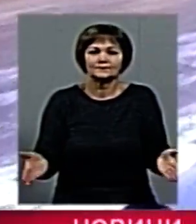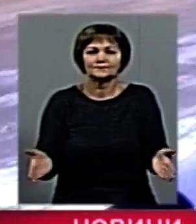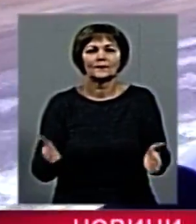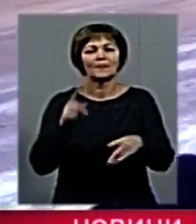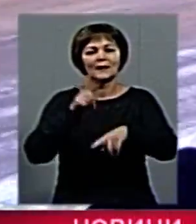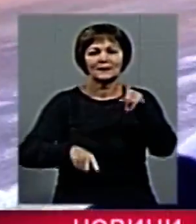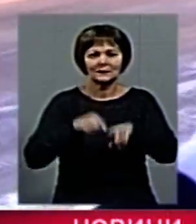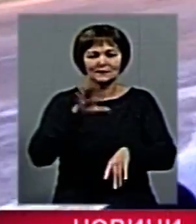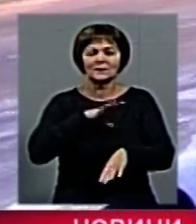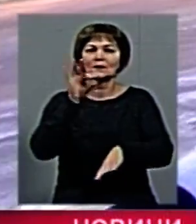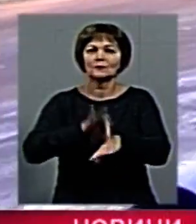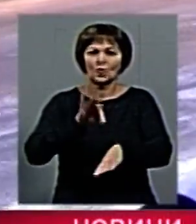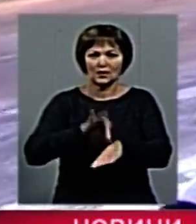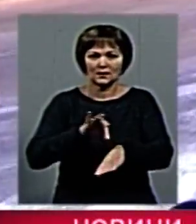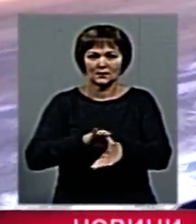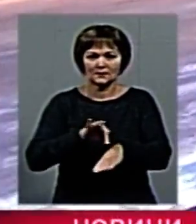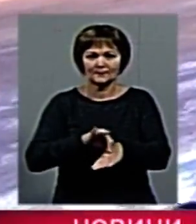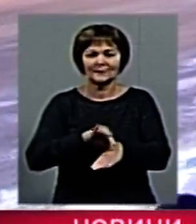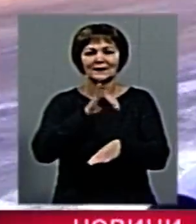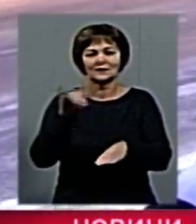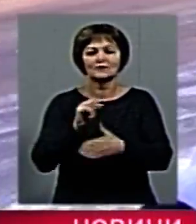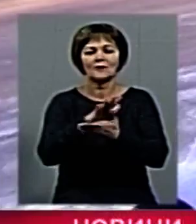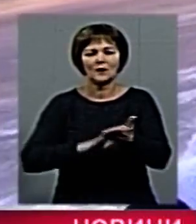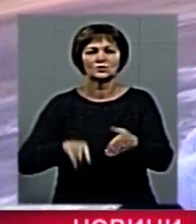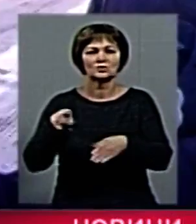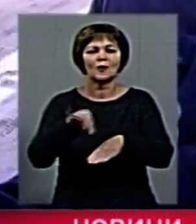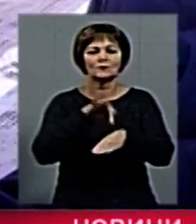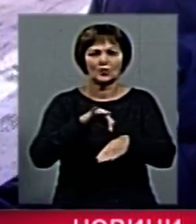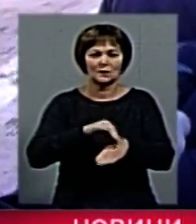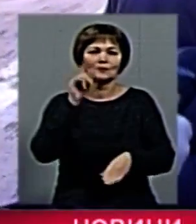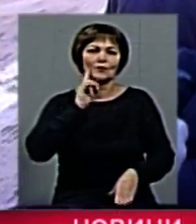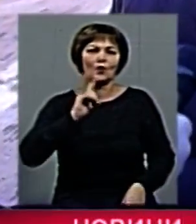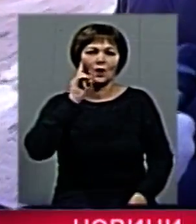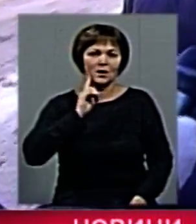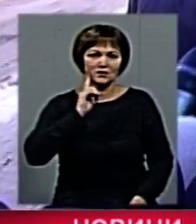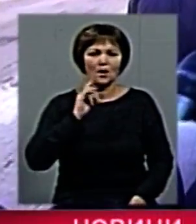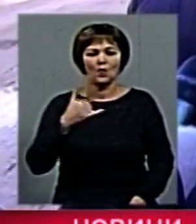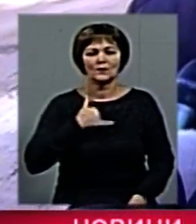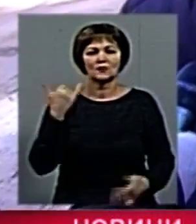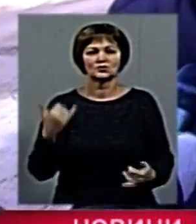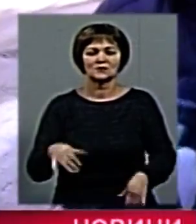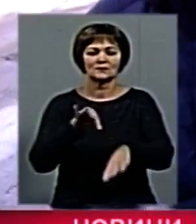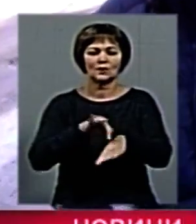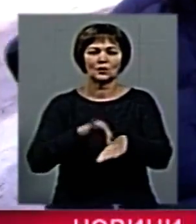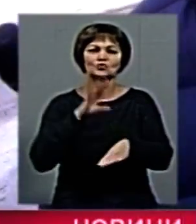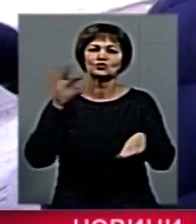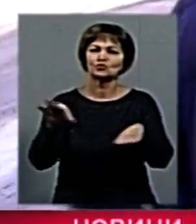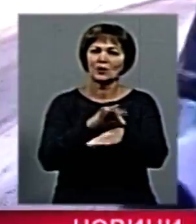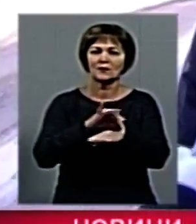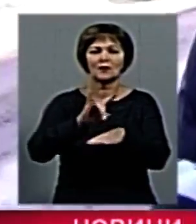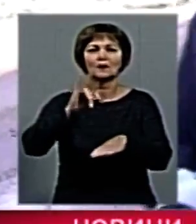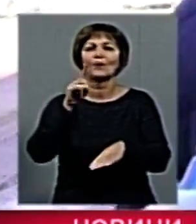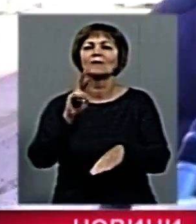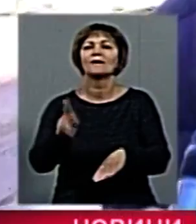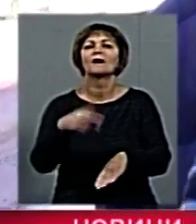Рідні боліли і боліють зараз поки ще. Зараз от мене жена болеє з дитимком. А як